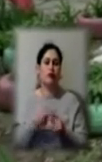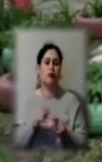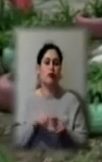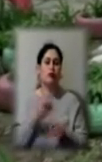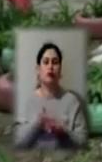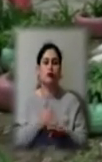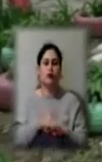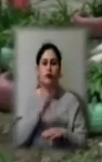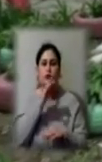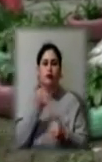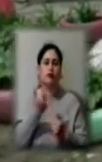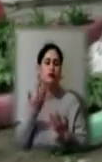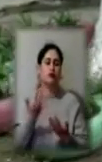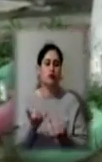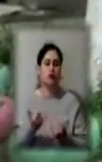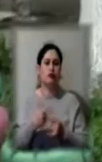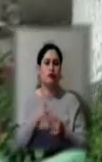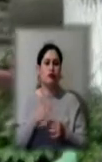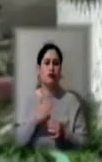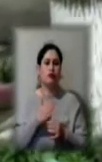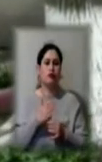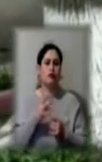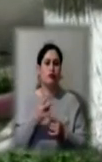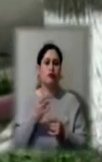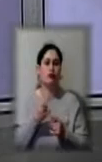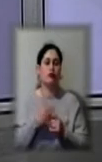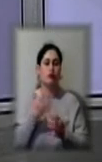зараз, тяжкий час, вони допомагають.